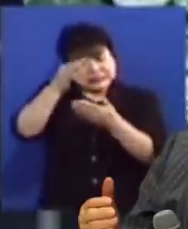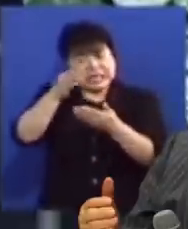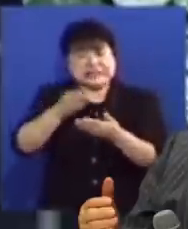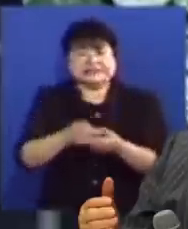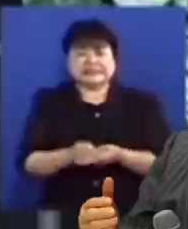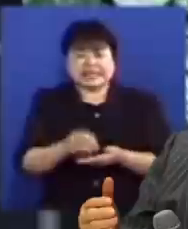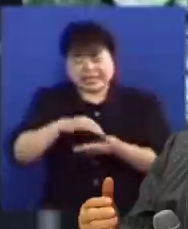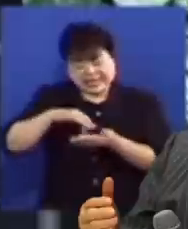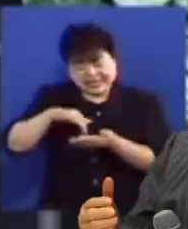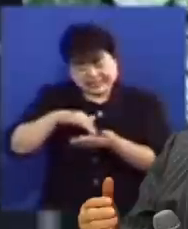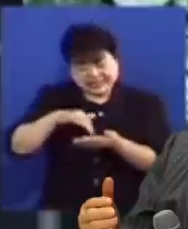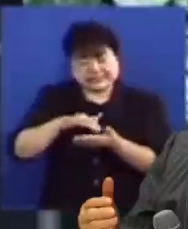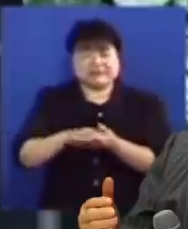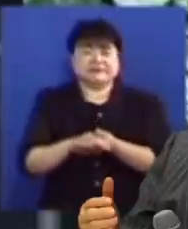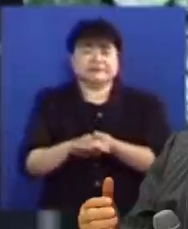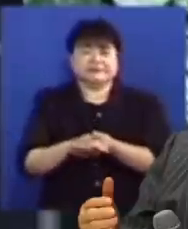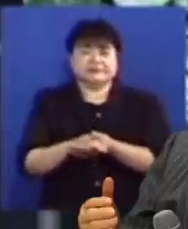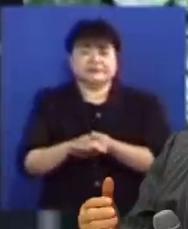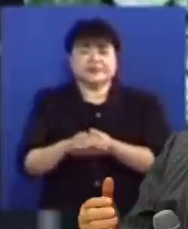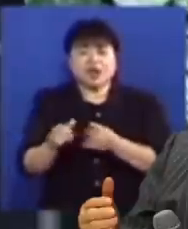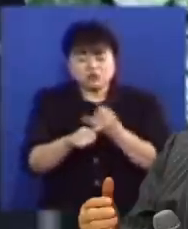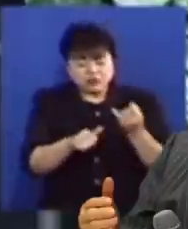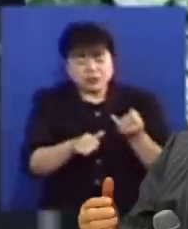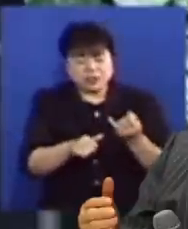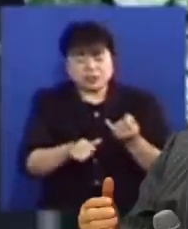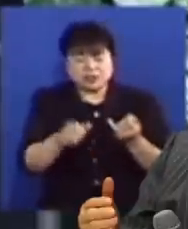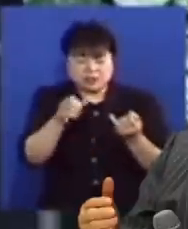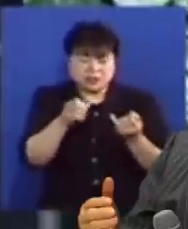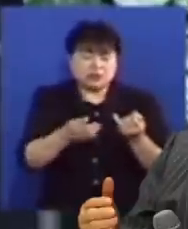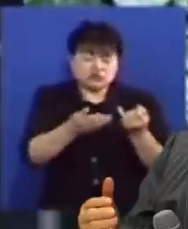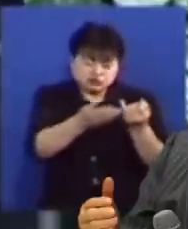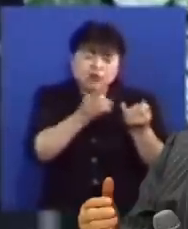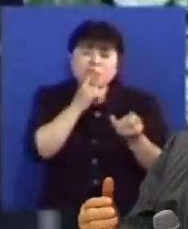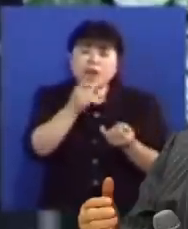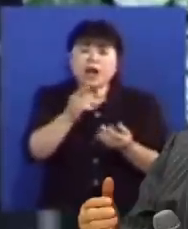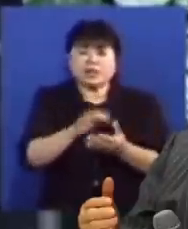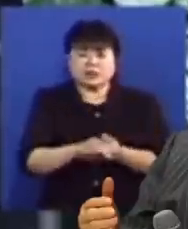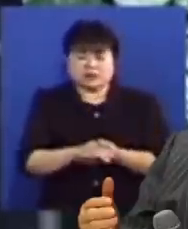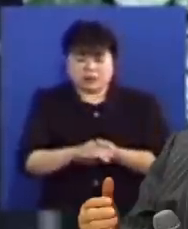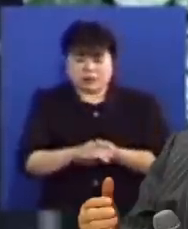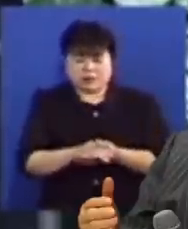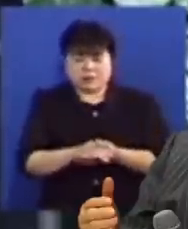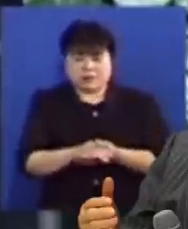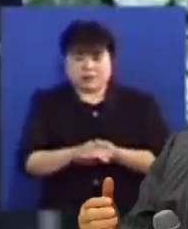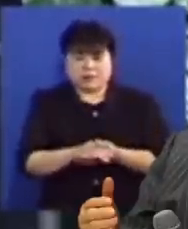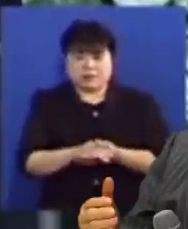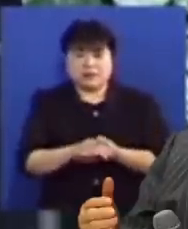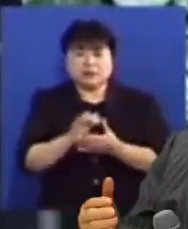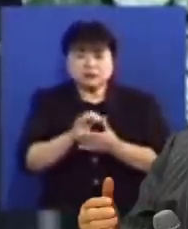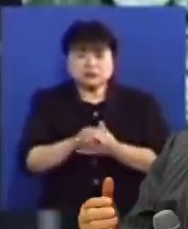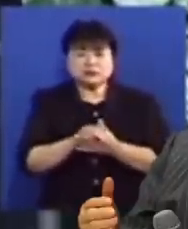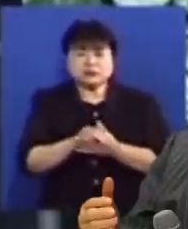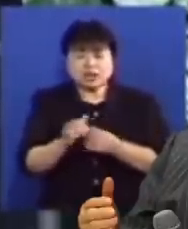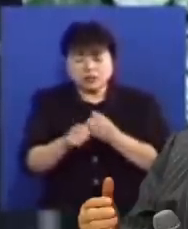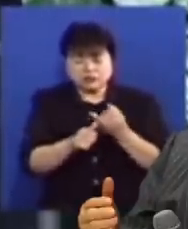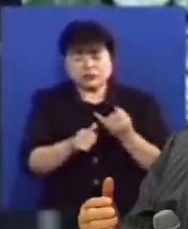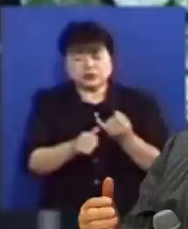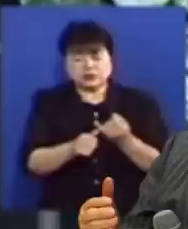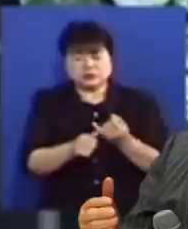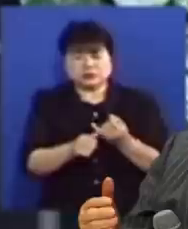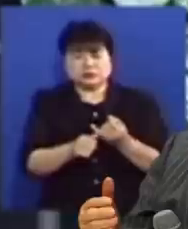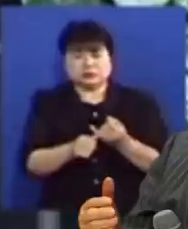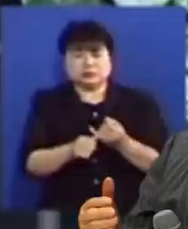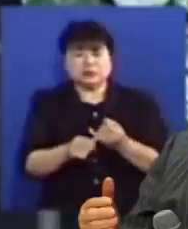정리해서 내 아내에게 전달해주고 내가 없는 내 아내를 네가 내 친구니까 좀 잘 돌봐주라고